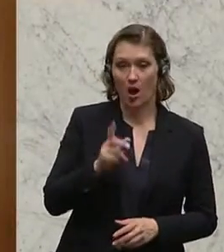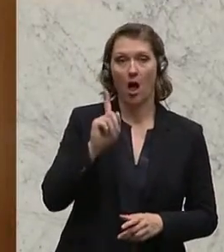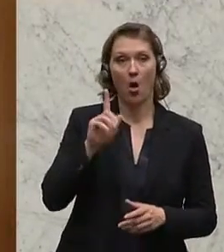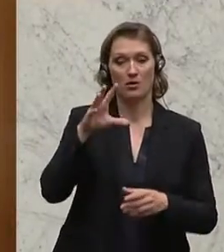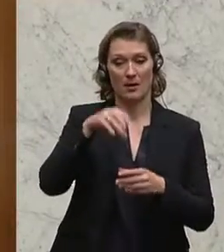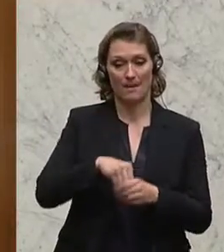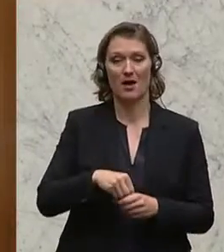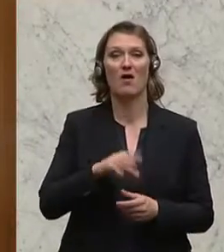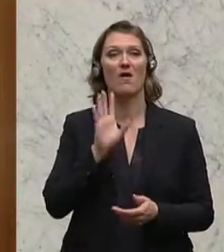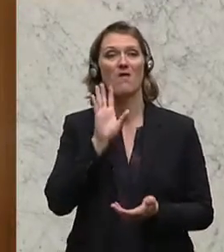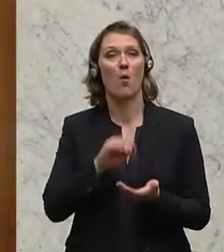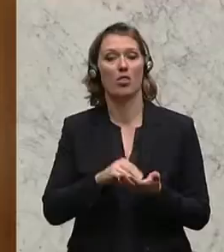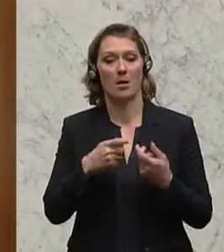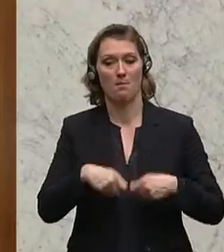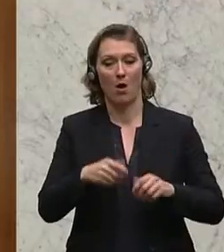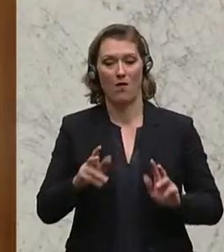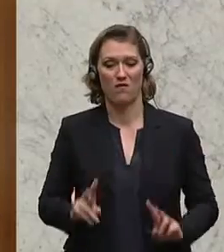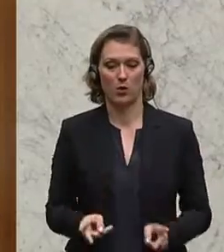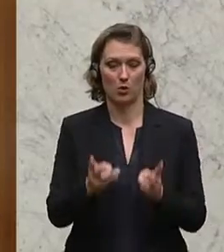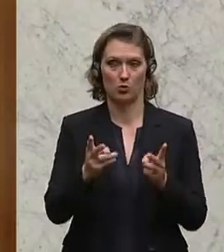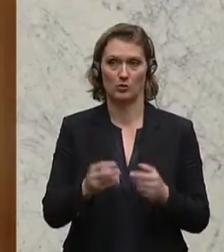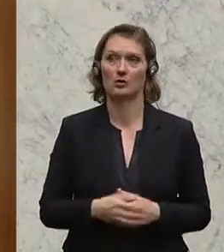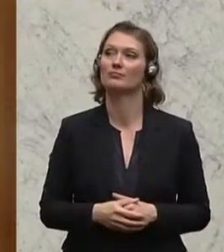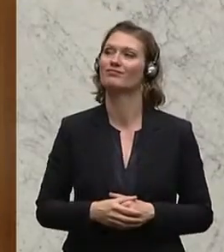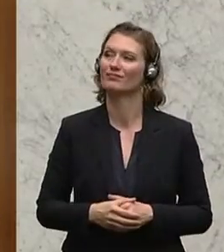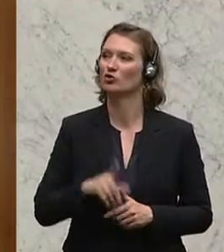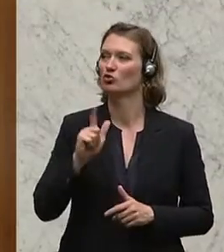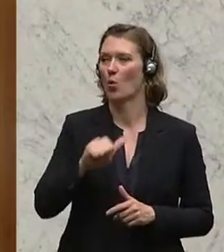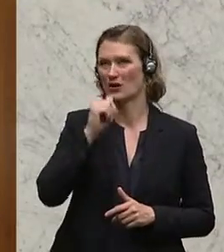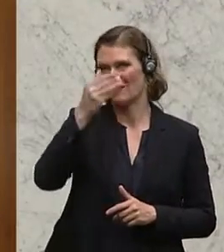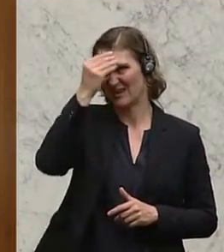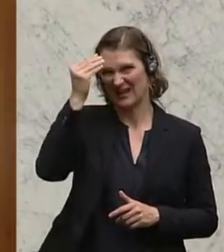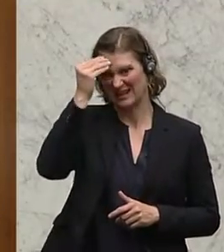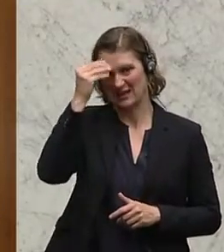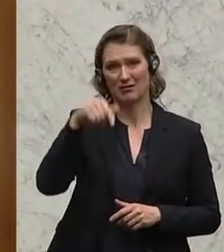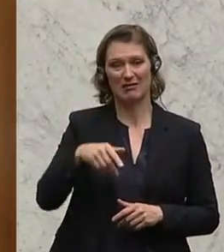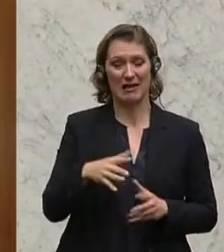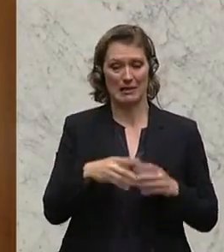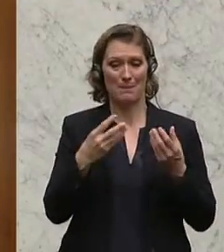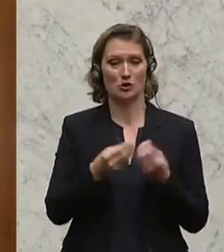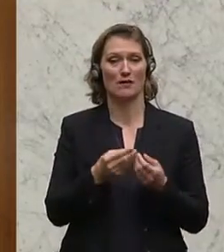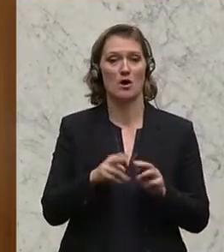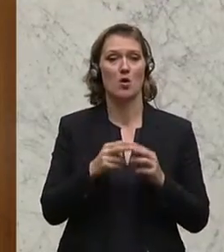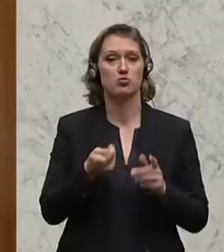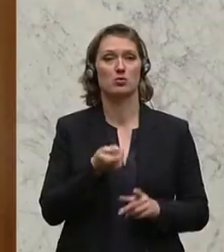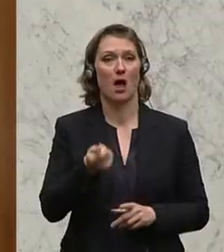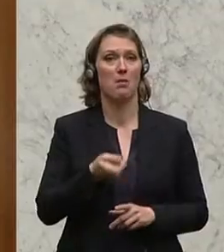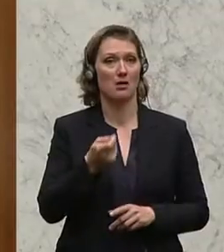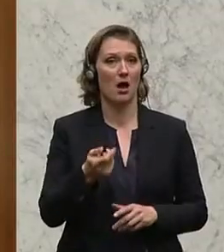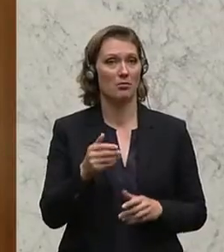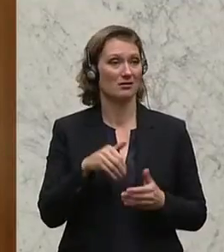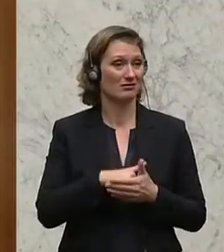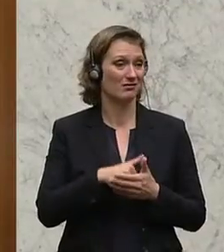Wohnbauförderung. Die Wohnbauförderung sollte nicht unterschätzt werden. eine gemeinschaftliche Bundesabgabe, die zu